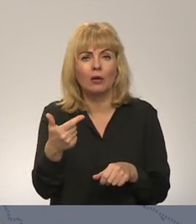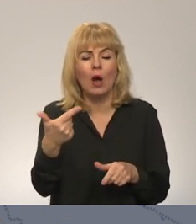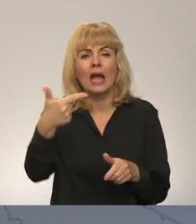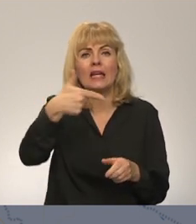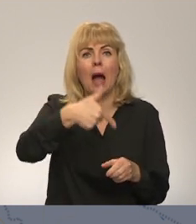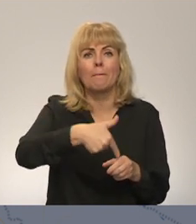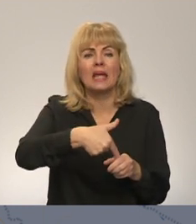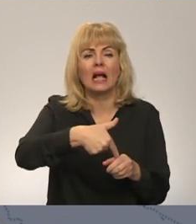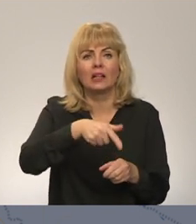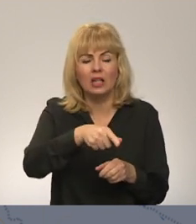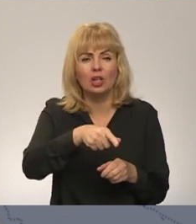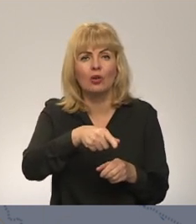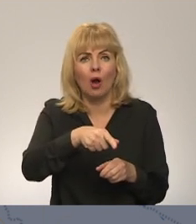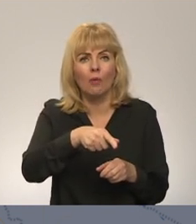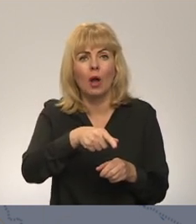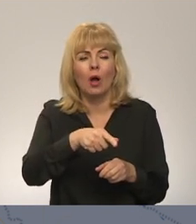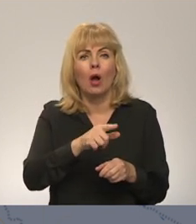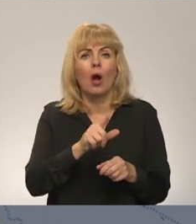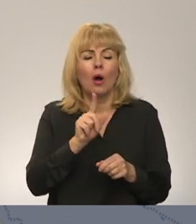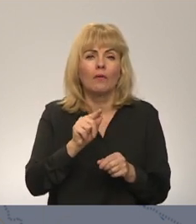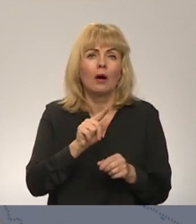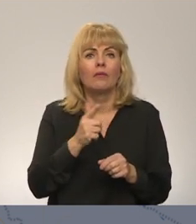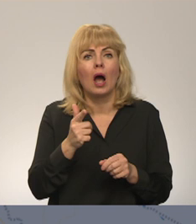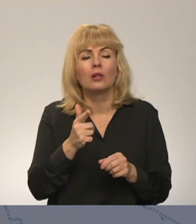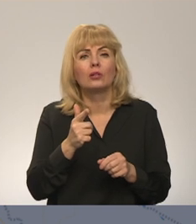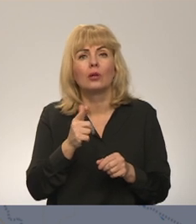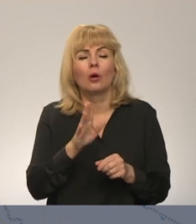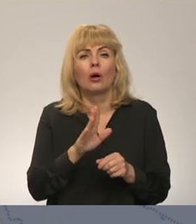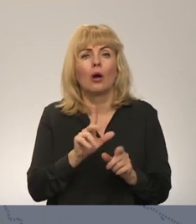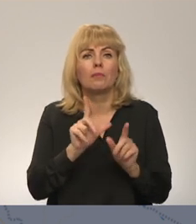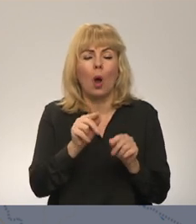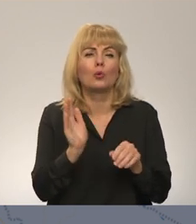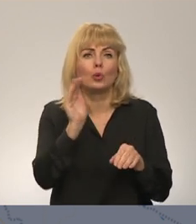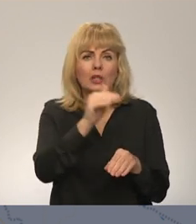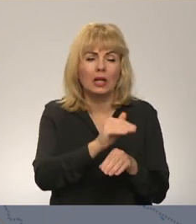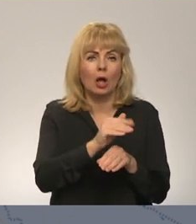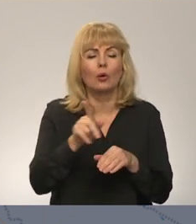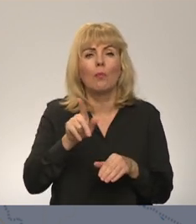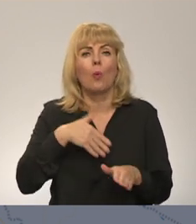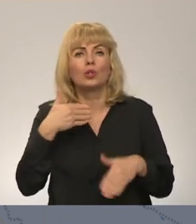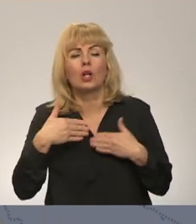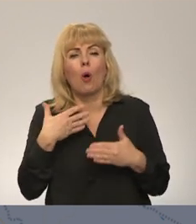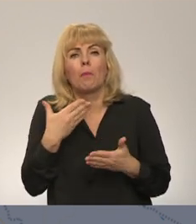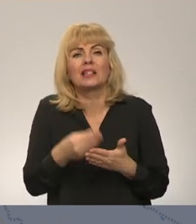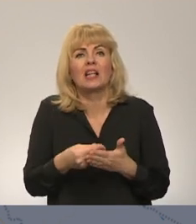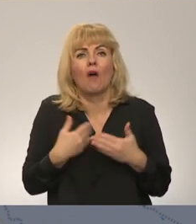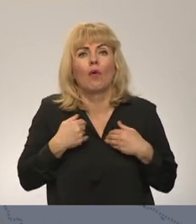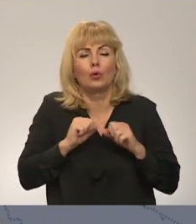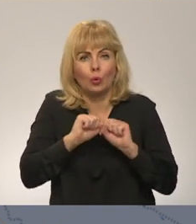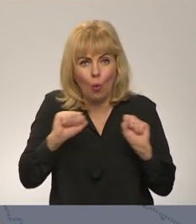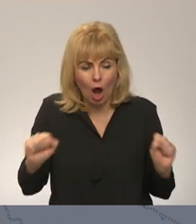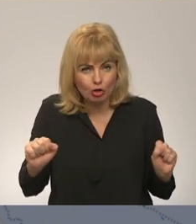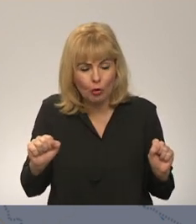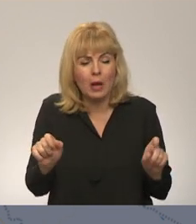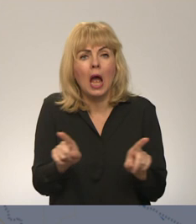rietumiem atvainojiet, pažījoties par savu drošību. Protams, ir arī tāda